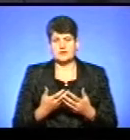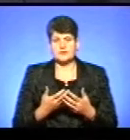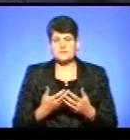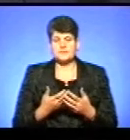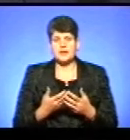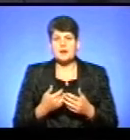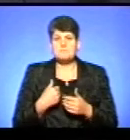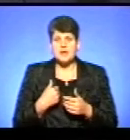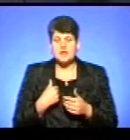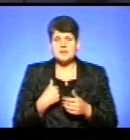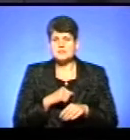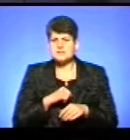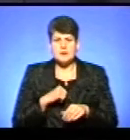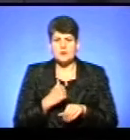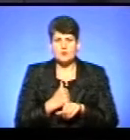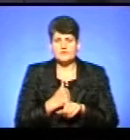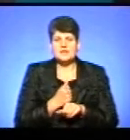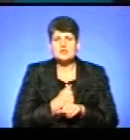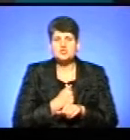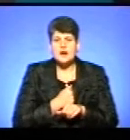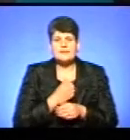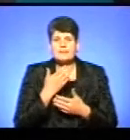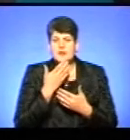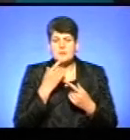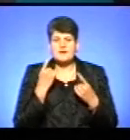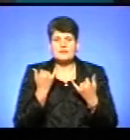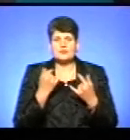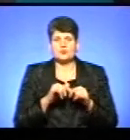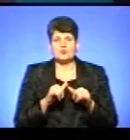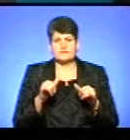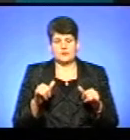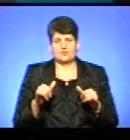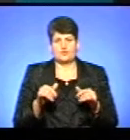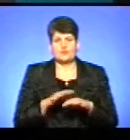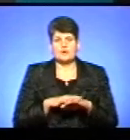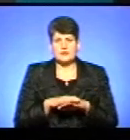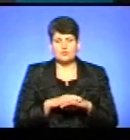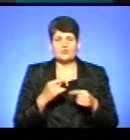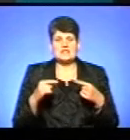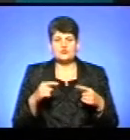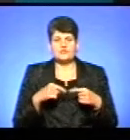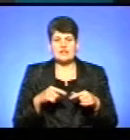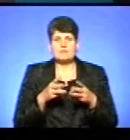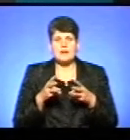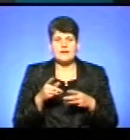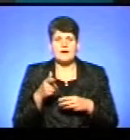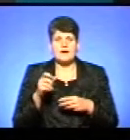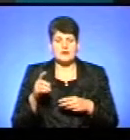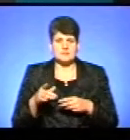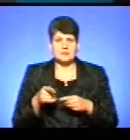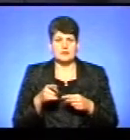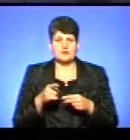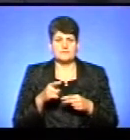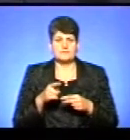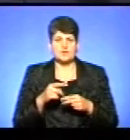саме головне, що ми, на жаль, не маємо такого розвинутого ринку інших видів палива, ніж газ. Тому ми на сьогоднішній день обережно про це